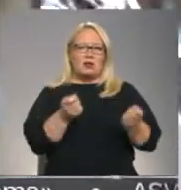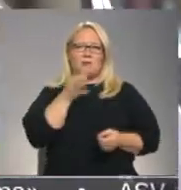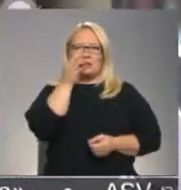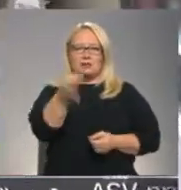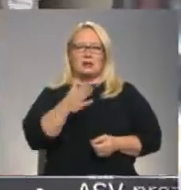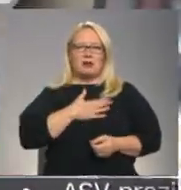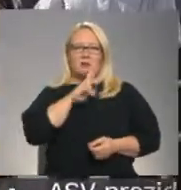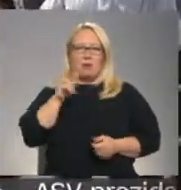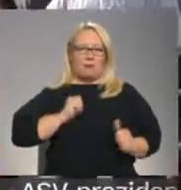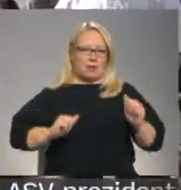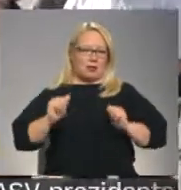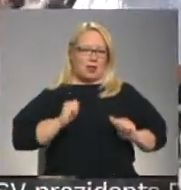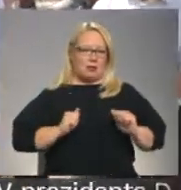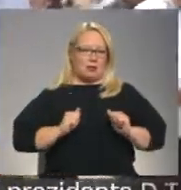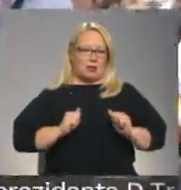neapmierinātību.